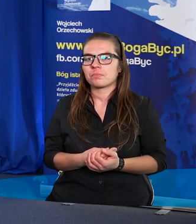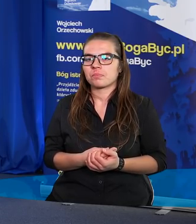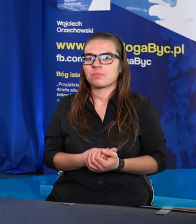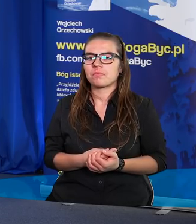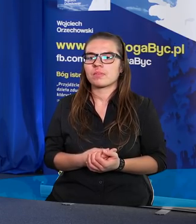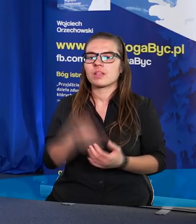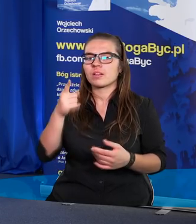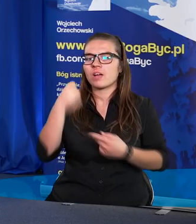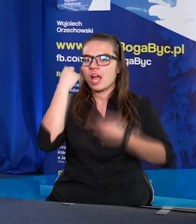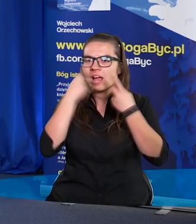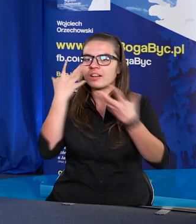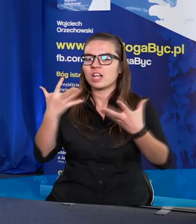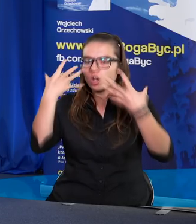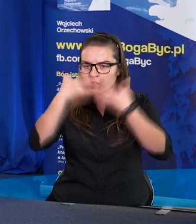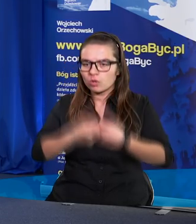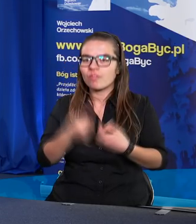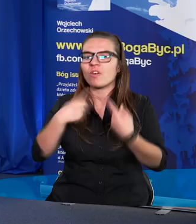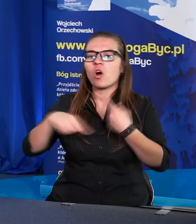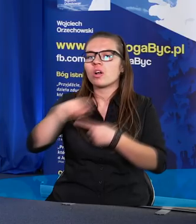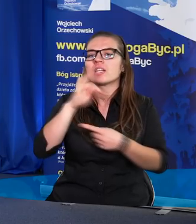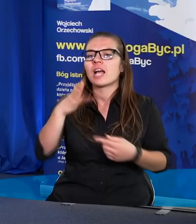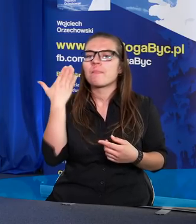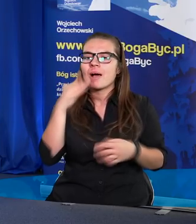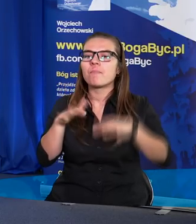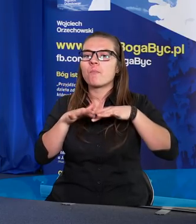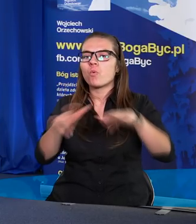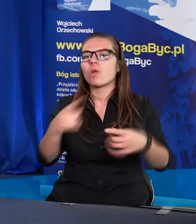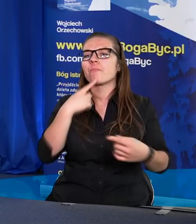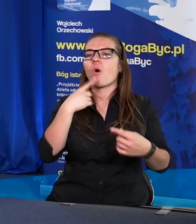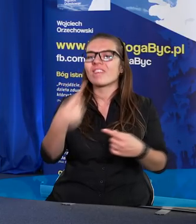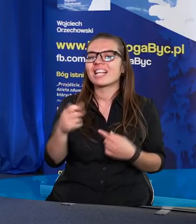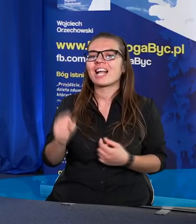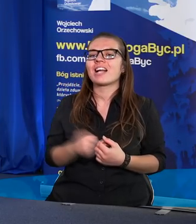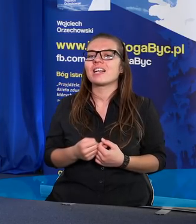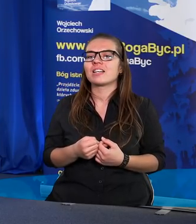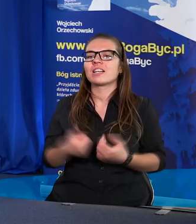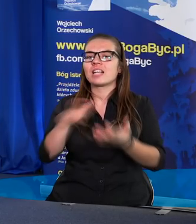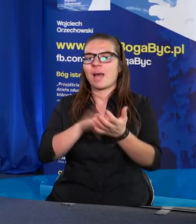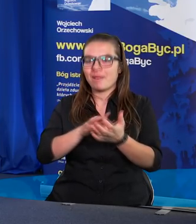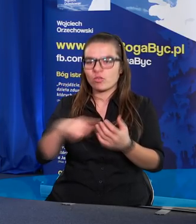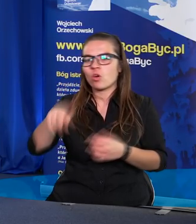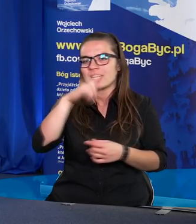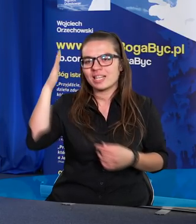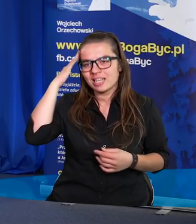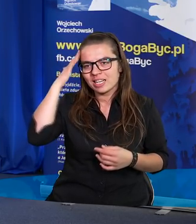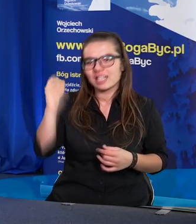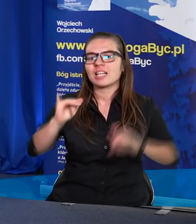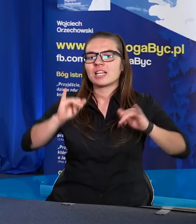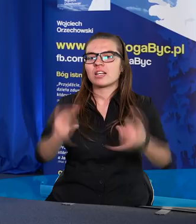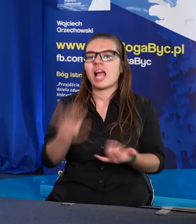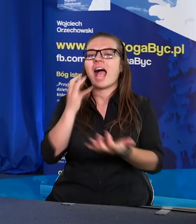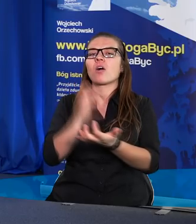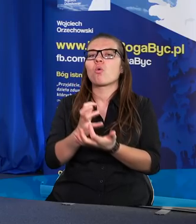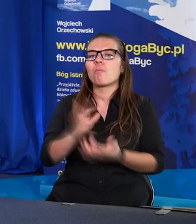A ja moją refleksję chciałem skupić wokół takiego bardzo popularnego powiedzenia. Na pewno je znacie. Jak